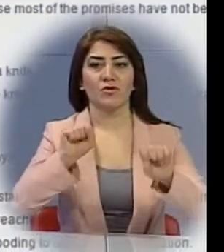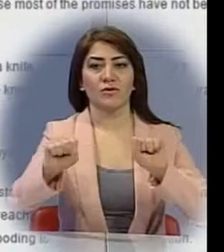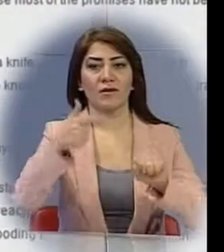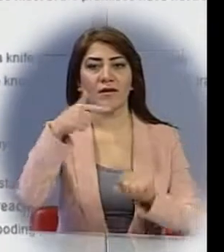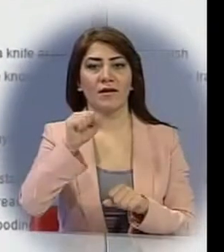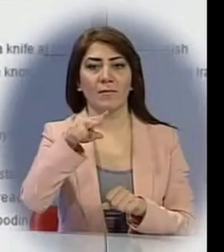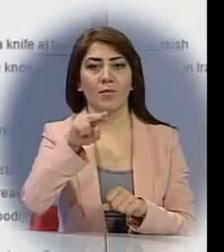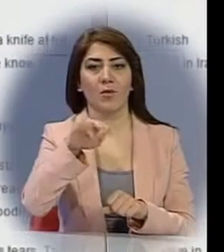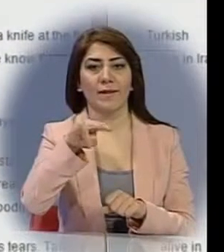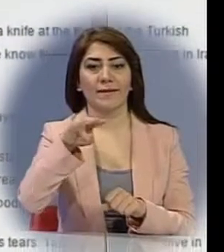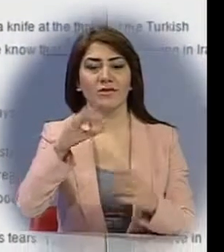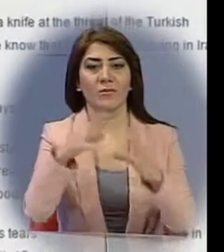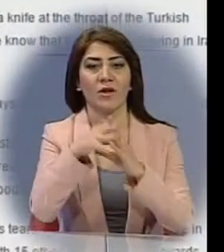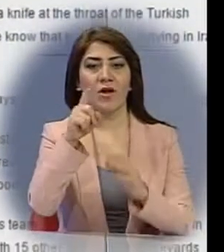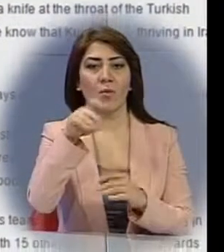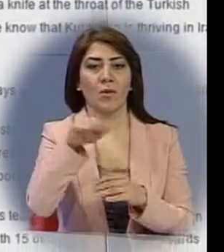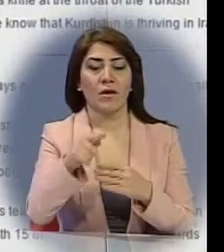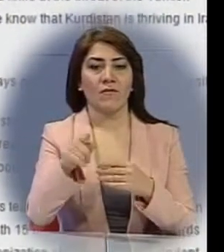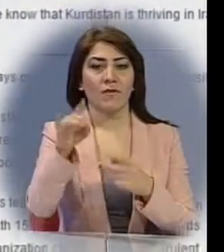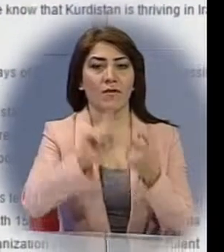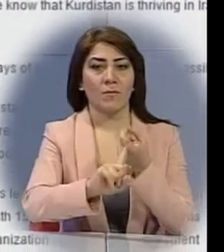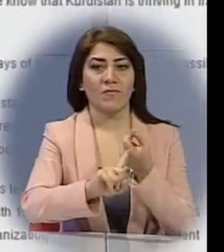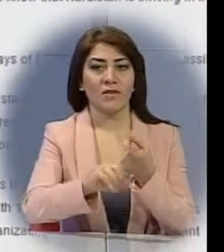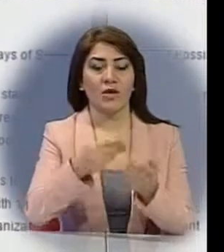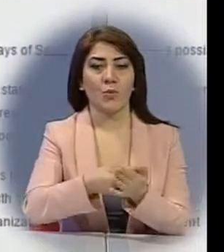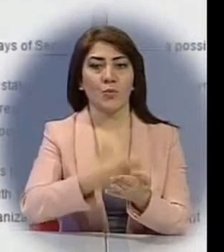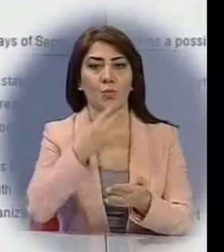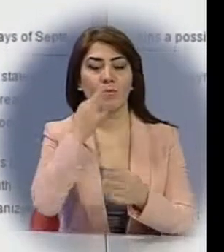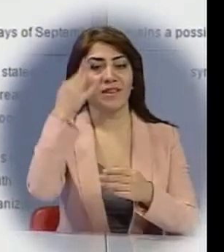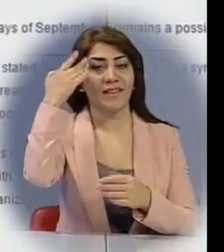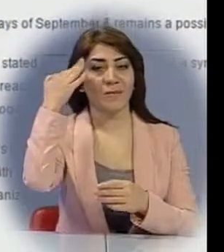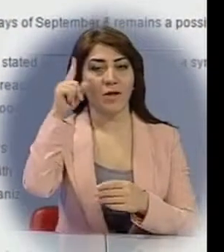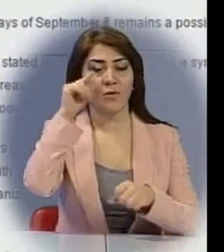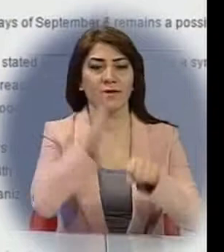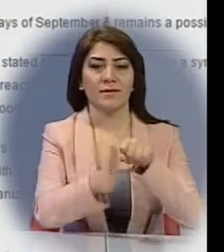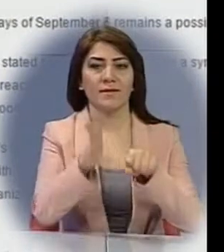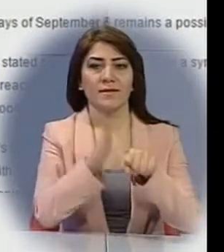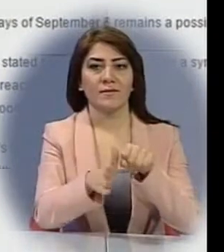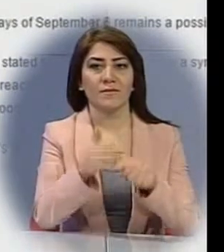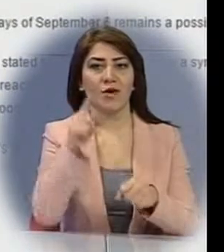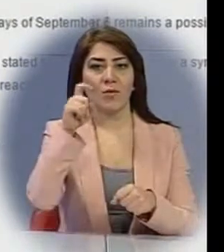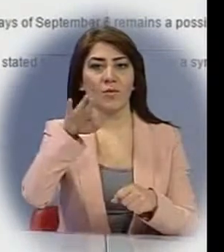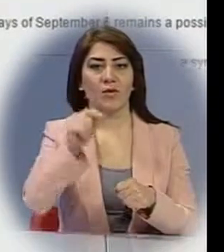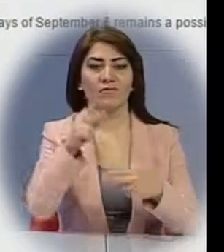գալիպոլի իչ ակատամարդի հարուր ամյակի արթիվ, հատուկն գծելով, դրանը պատակը հայոց էղասպարության